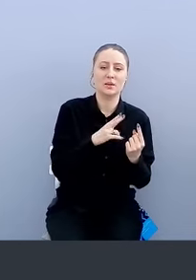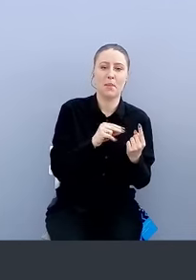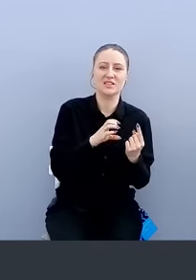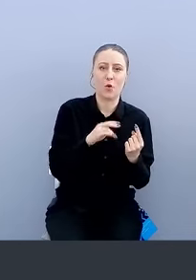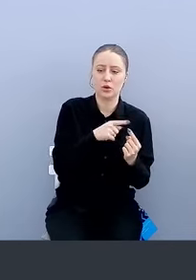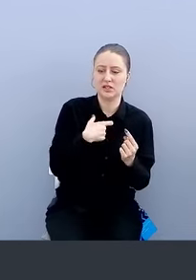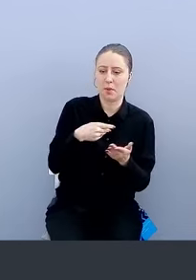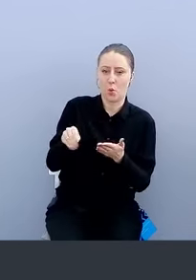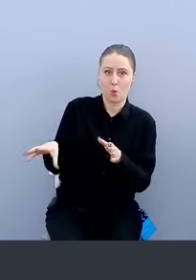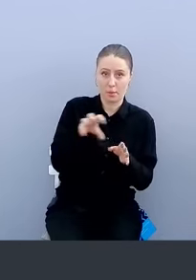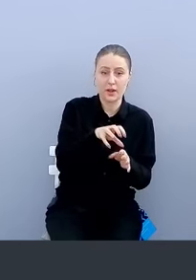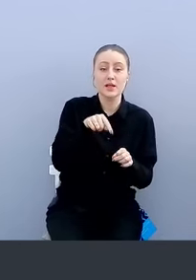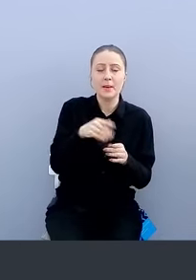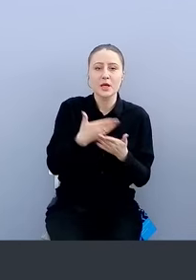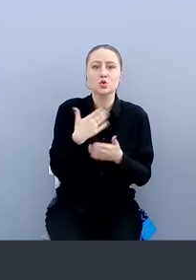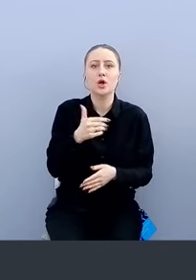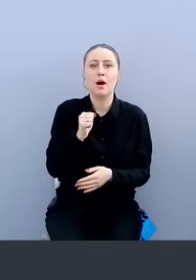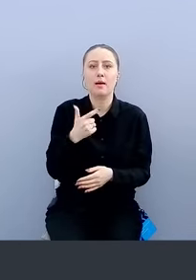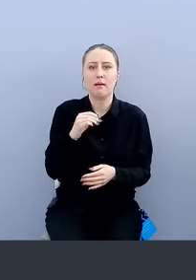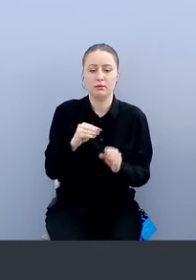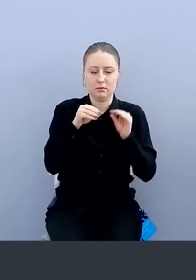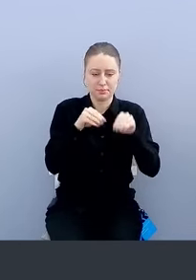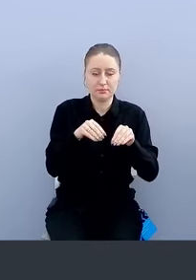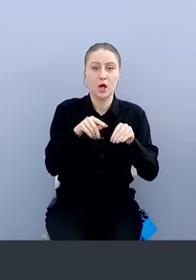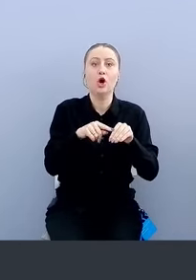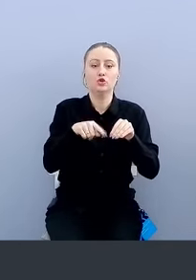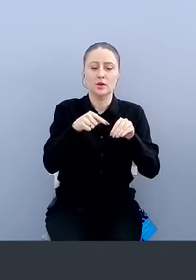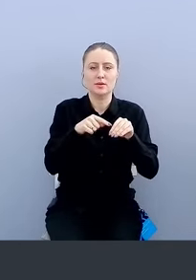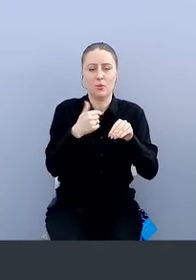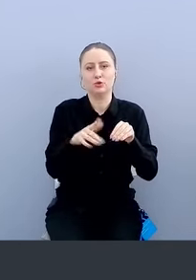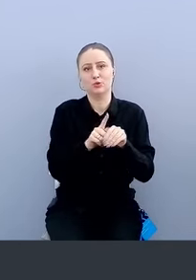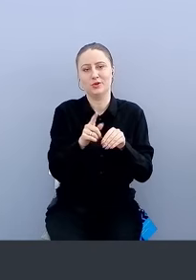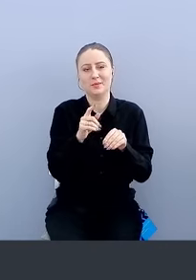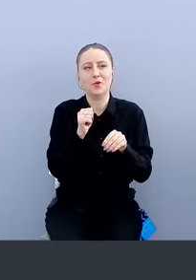в принципе лежит агент. То есть там ставится агент вам на машину, и, соответственно, происходит магия.